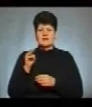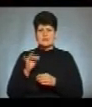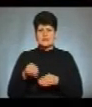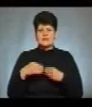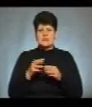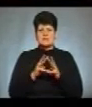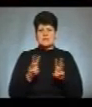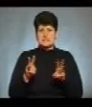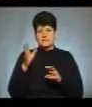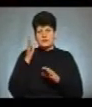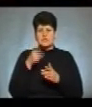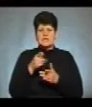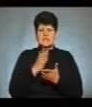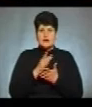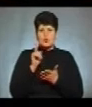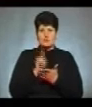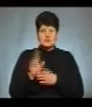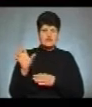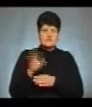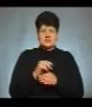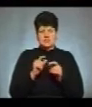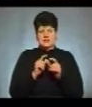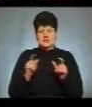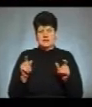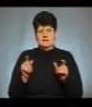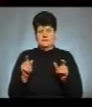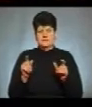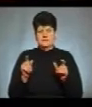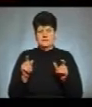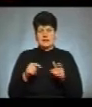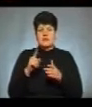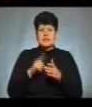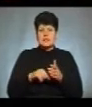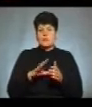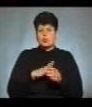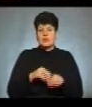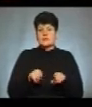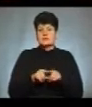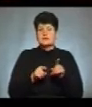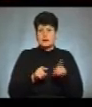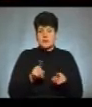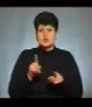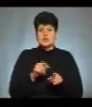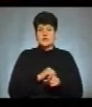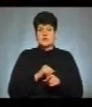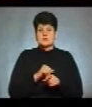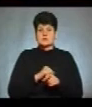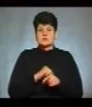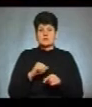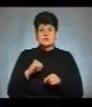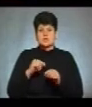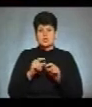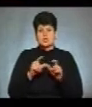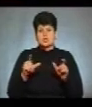освіти, вони обов'язкові для всіх шкіл. І надія була така, що самостійність шкіл буде не